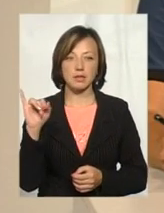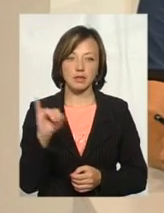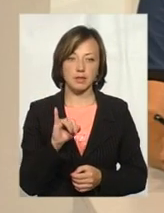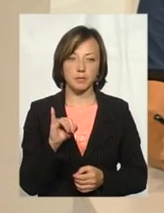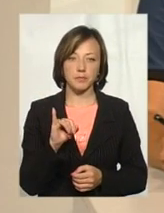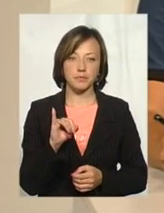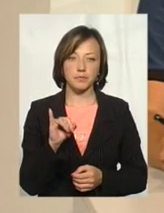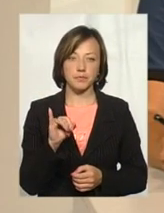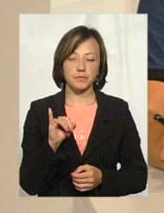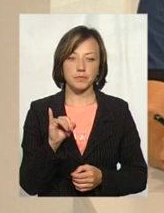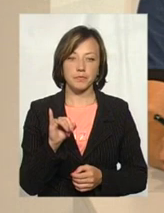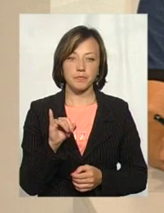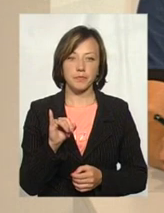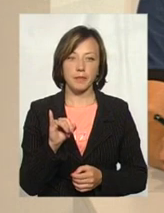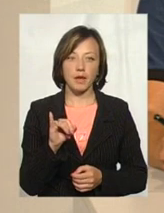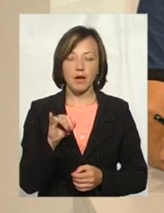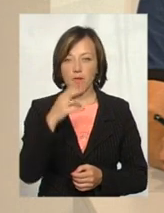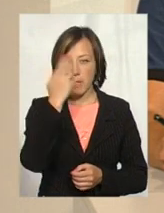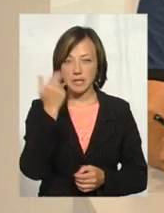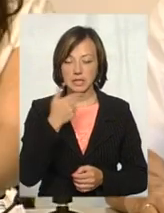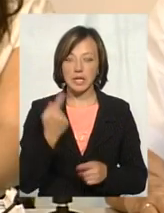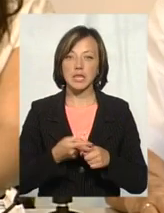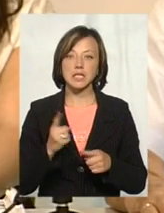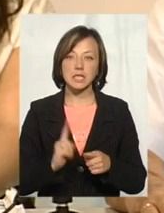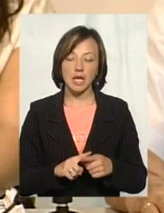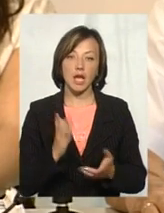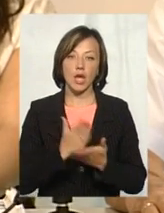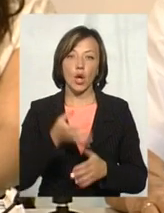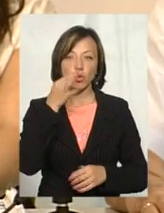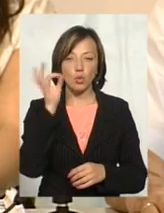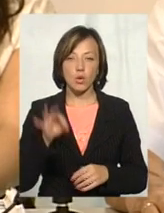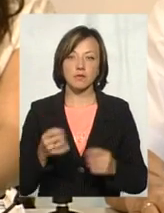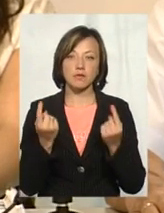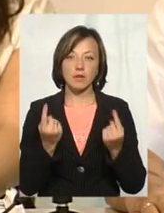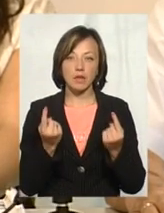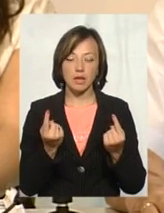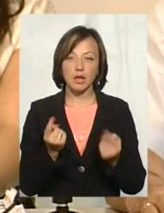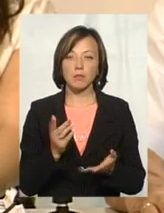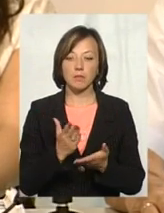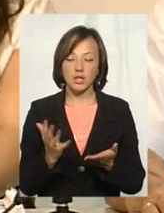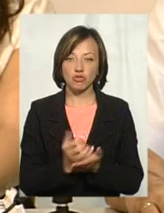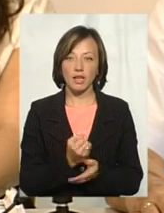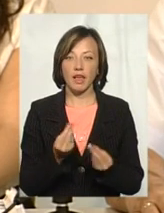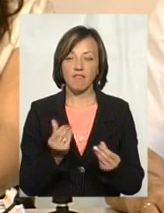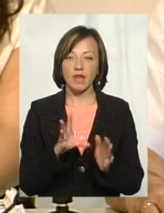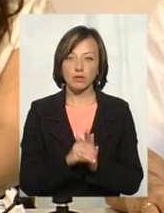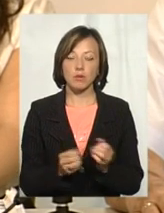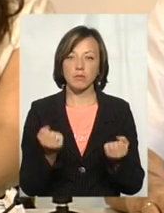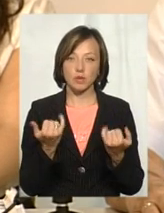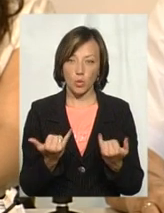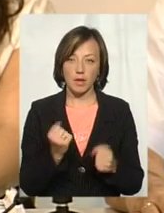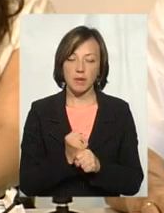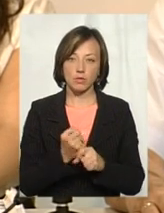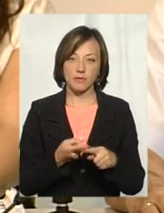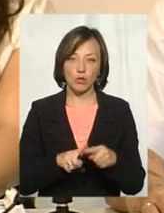Бразилії. Тому це є досвід великий, ми знайшли відповідного інвестора і сьогодні працюємо на даному